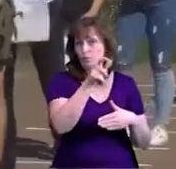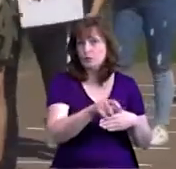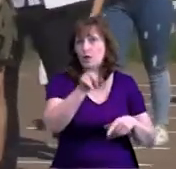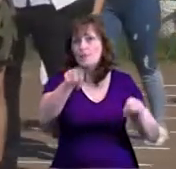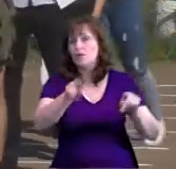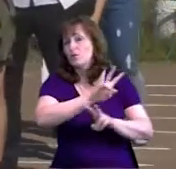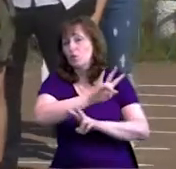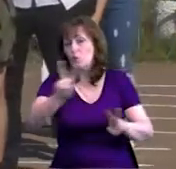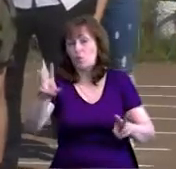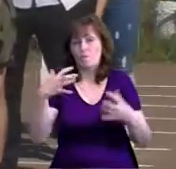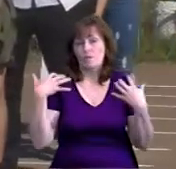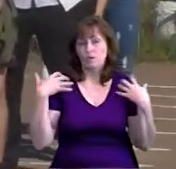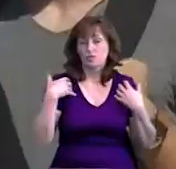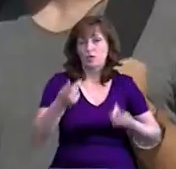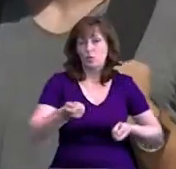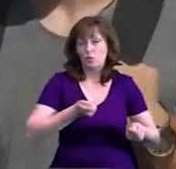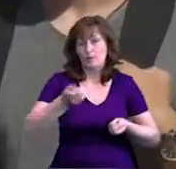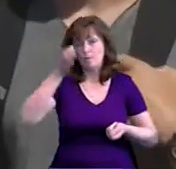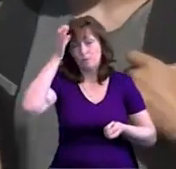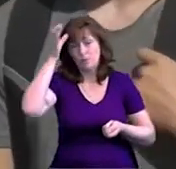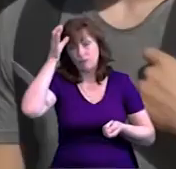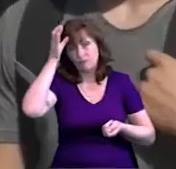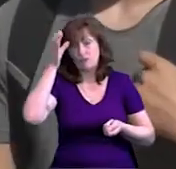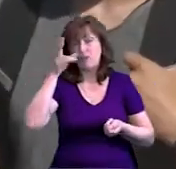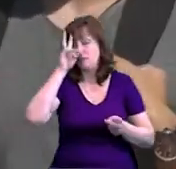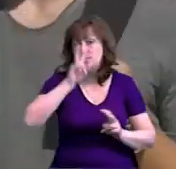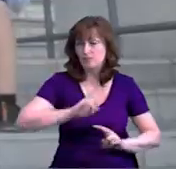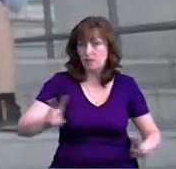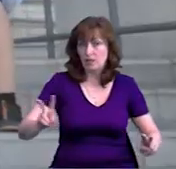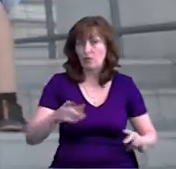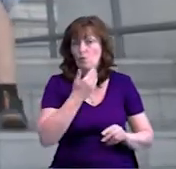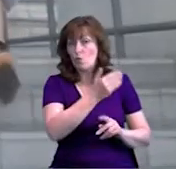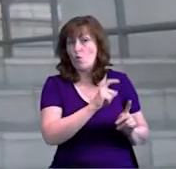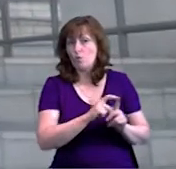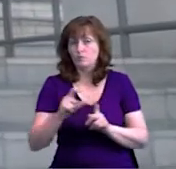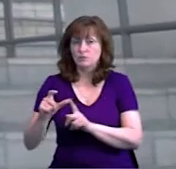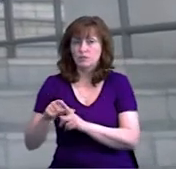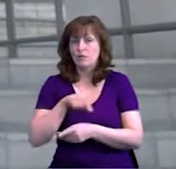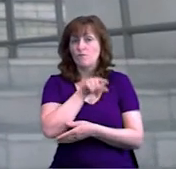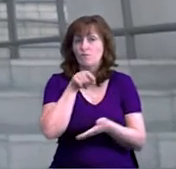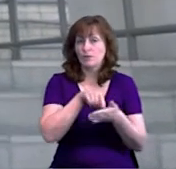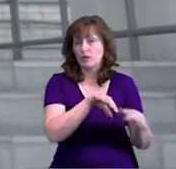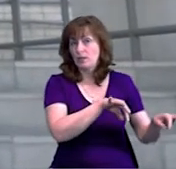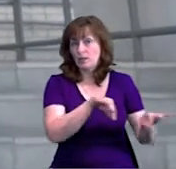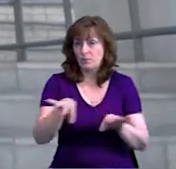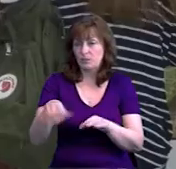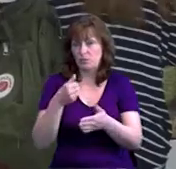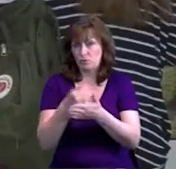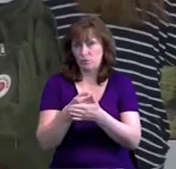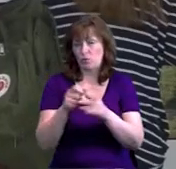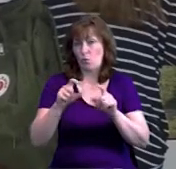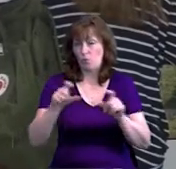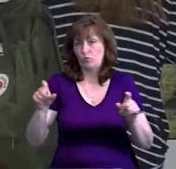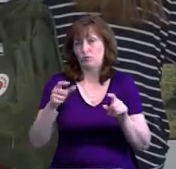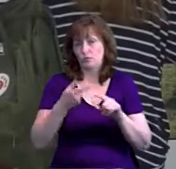з деяких нікого, начальник обласного управління освіти Микола Конопацький не знає. З його слів, питання підвозу абітурієнтів до пунктів тестування